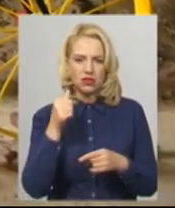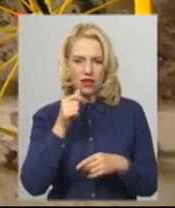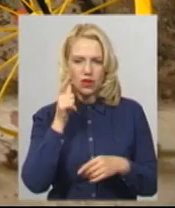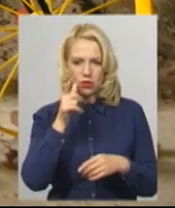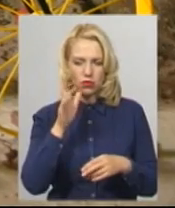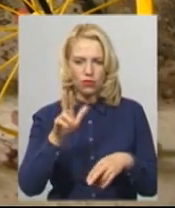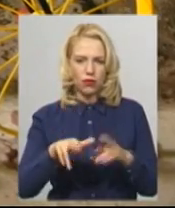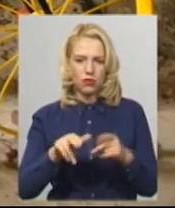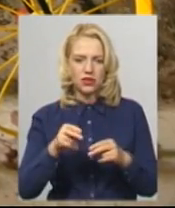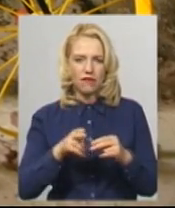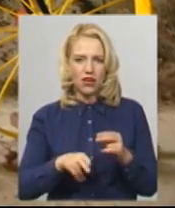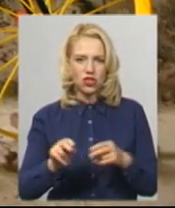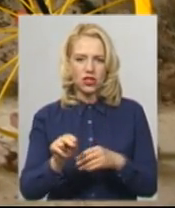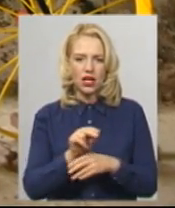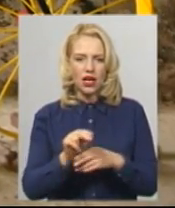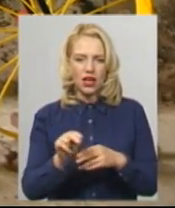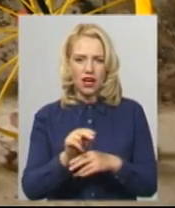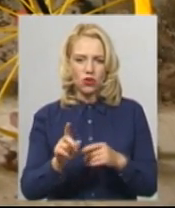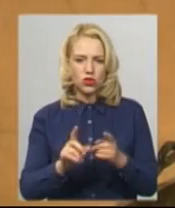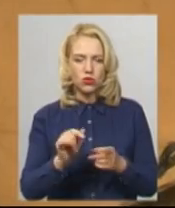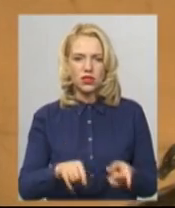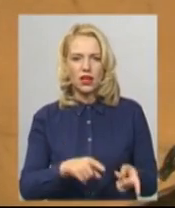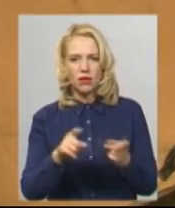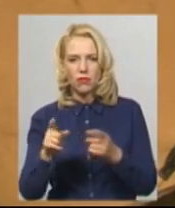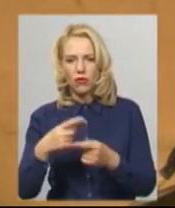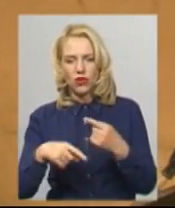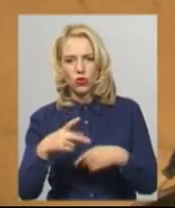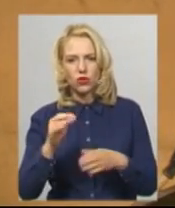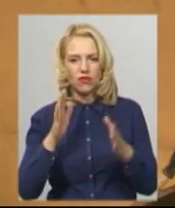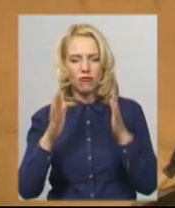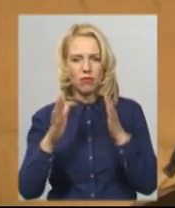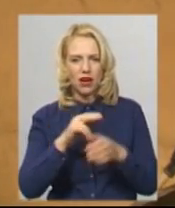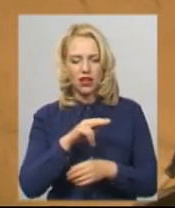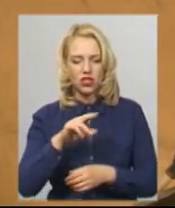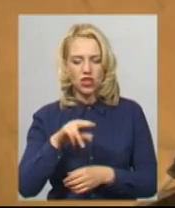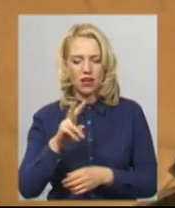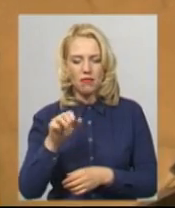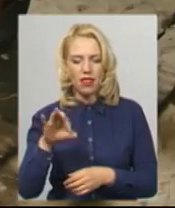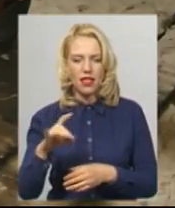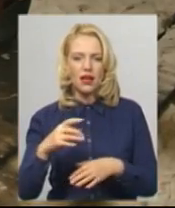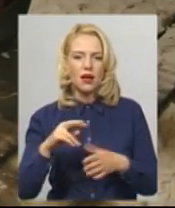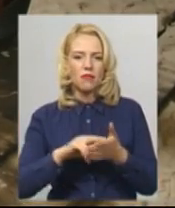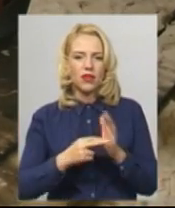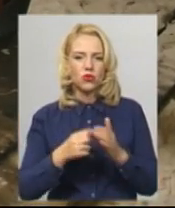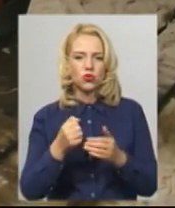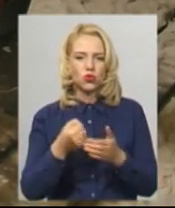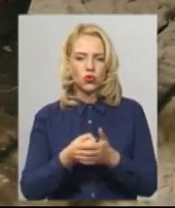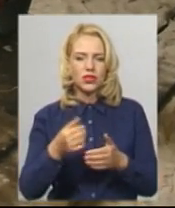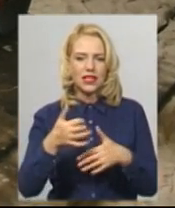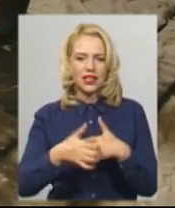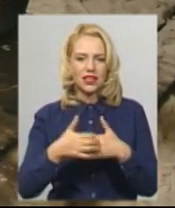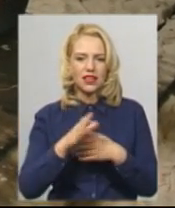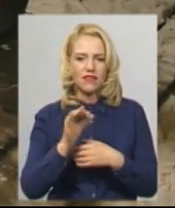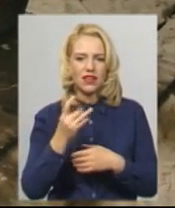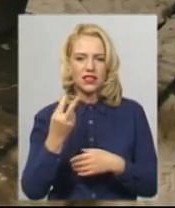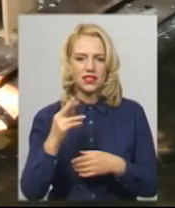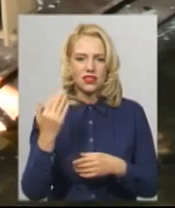Завершити реконструкцію та повернути фігури Мазура до автомістечка в парк Чекмана планують до середини вересня, каже підрядник, підприємець Сергій Пономаренко. За